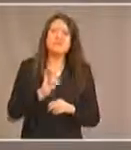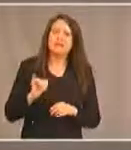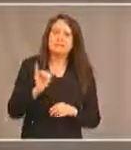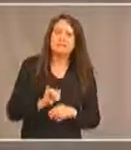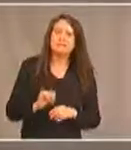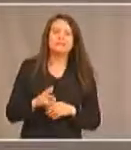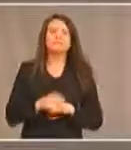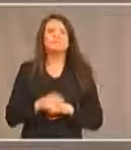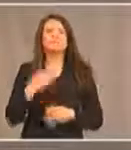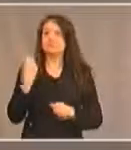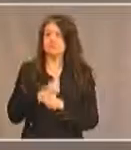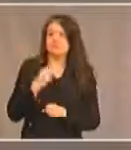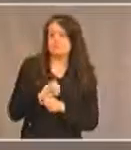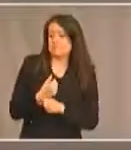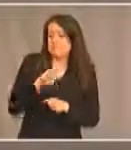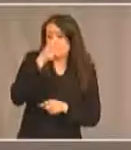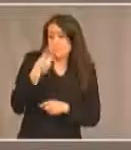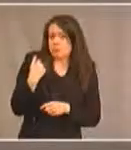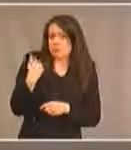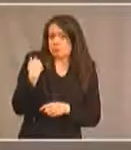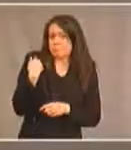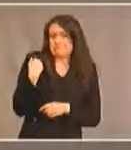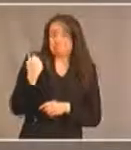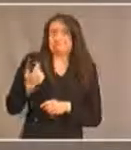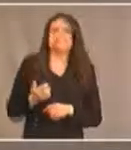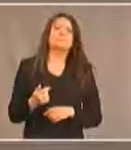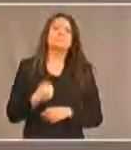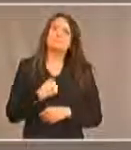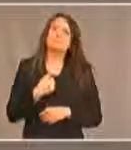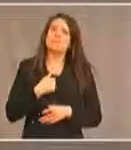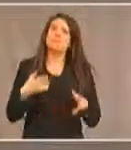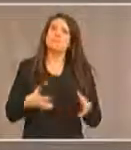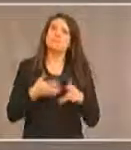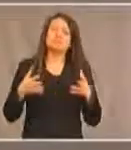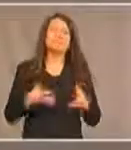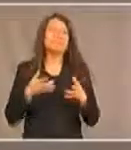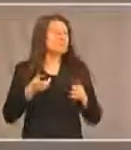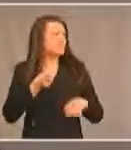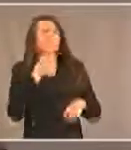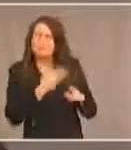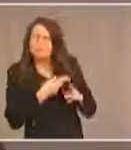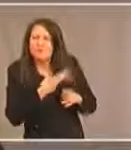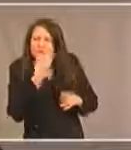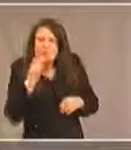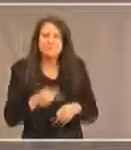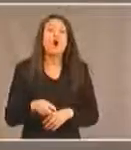Ce travail a été fait tout récemment mais je vous encouragerais qui était-ce encore